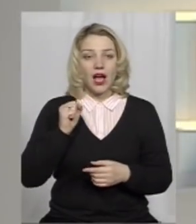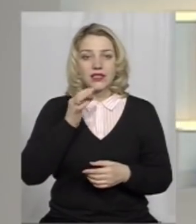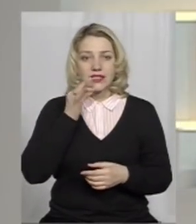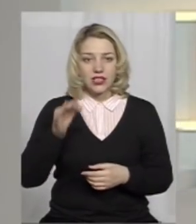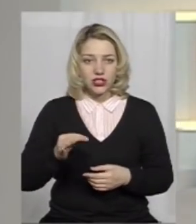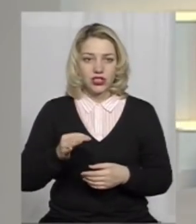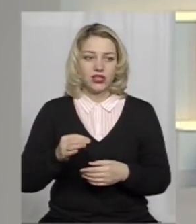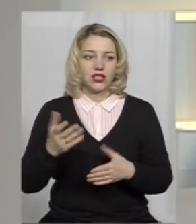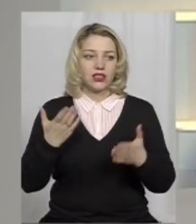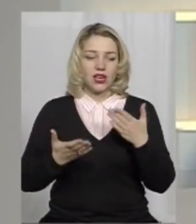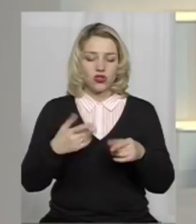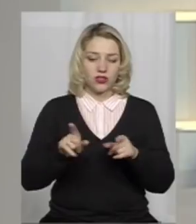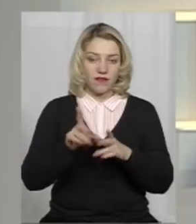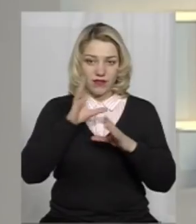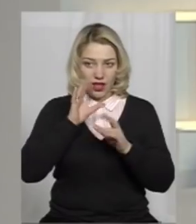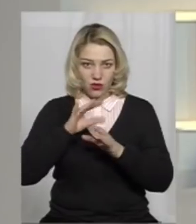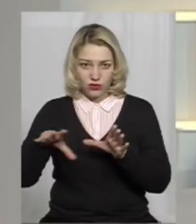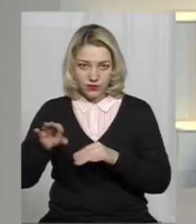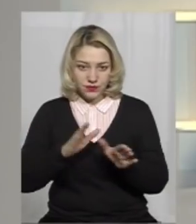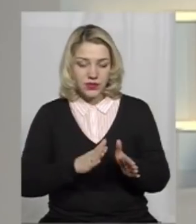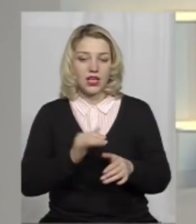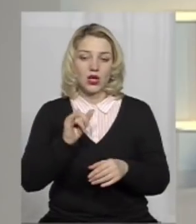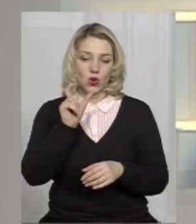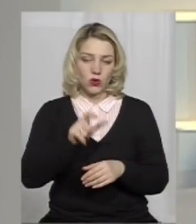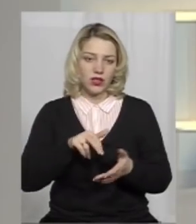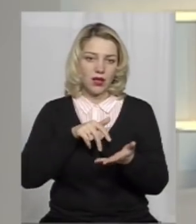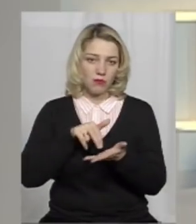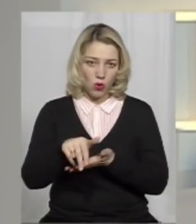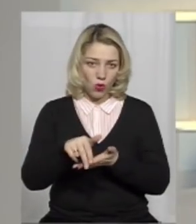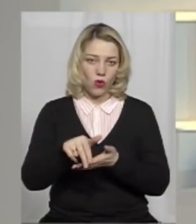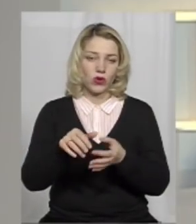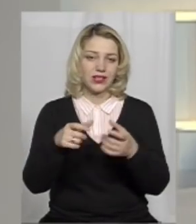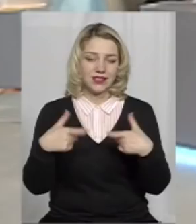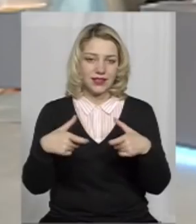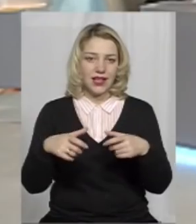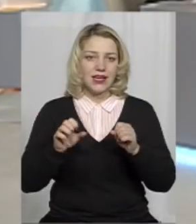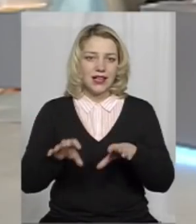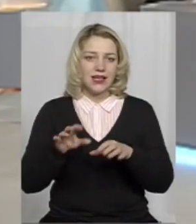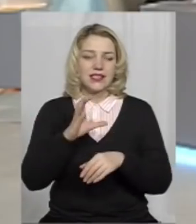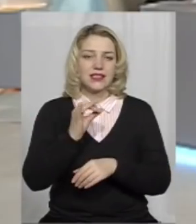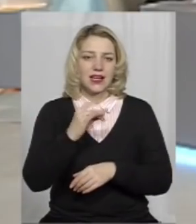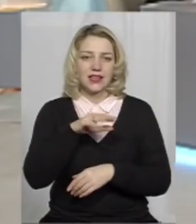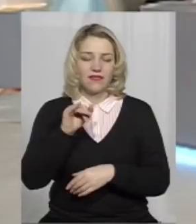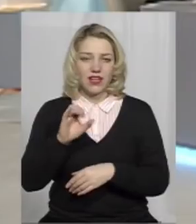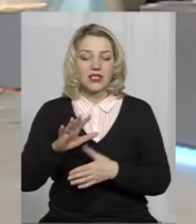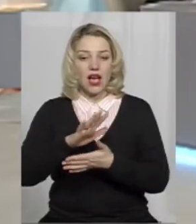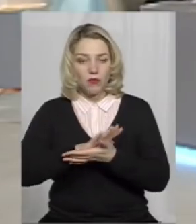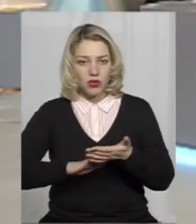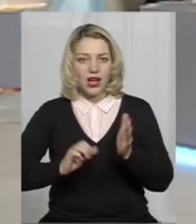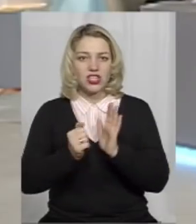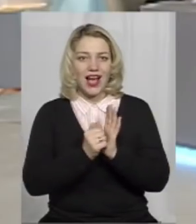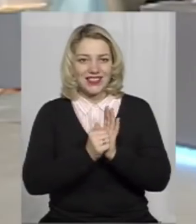все складається вдало, людина проходить сертифікацію, а подальшу атестацію це все одно